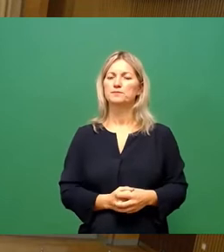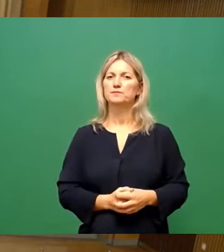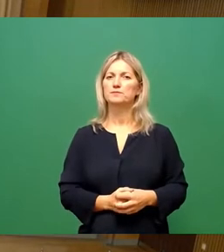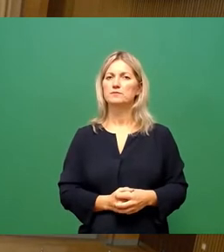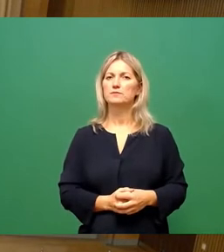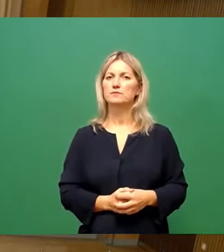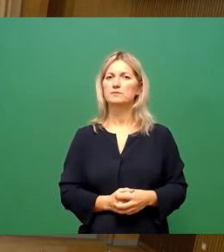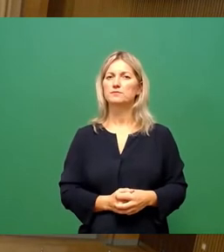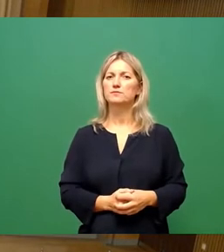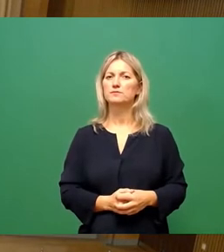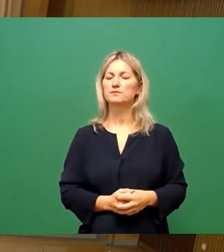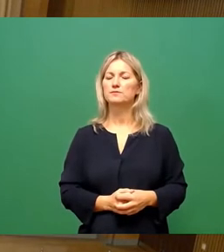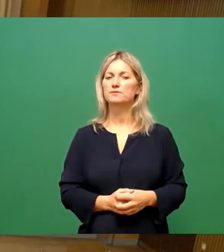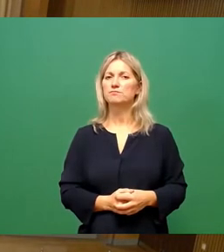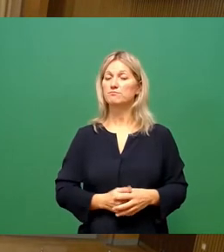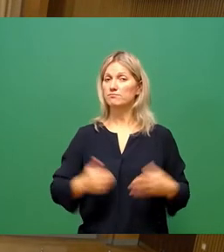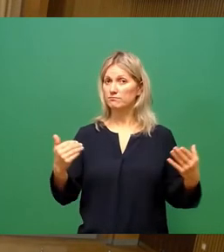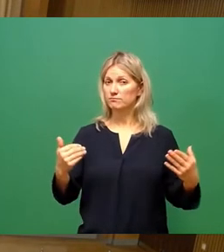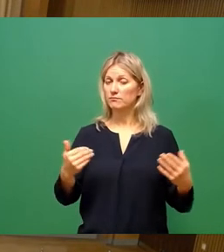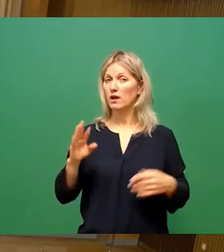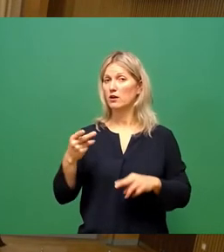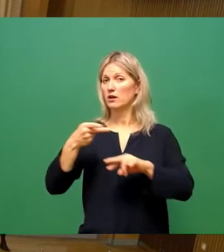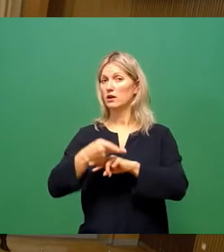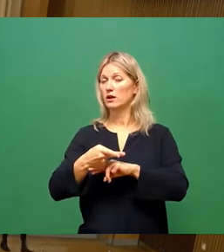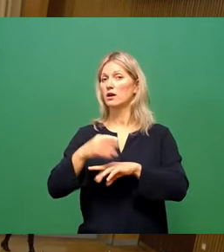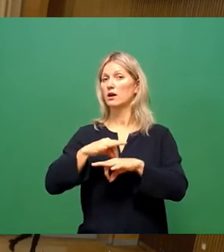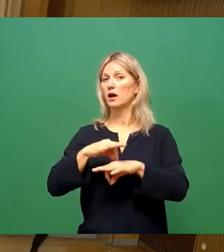Die Beantwortung übernimmt stellvertretend Herr Bürgermeister Kühn.